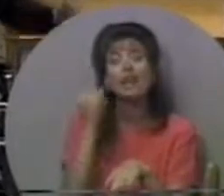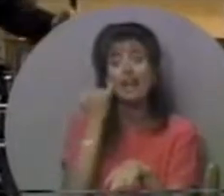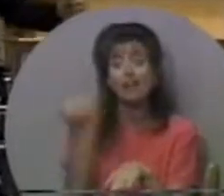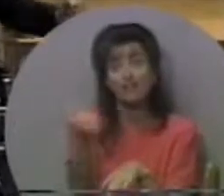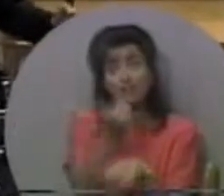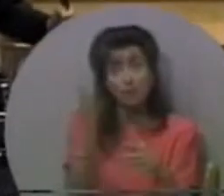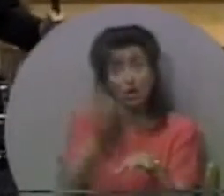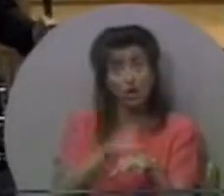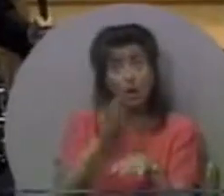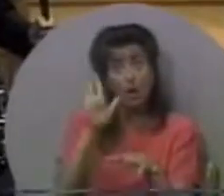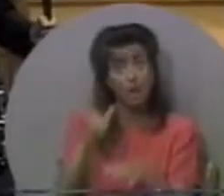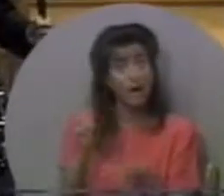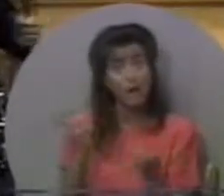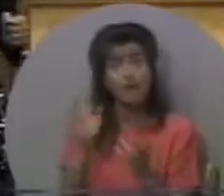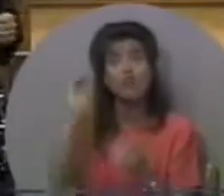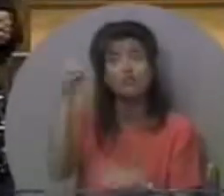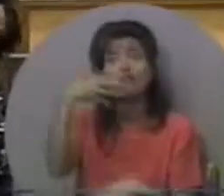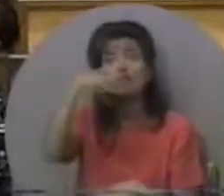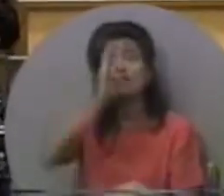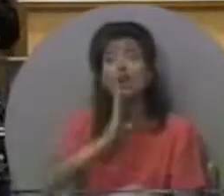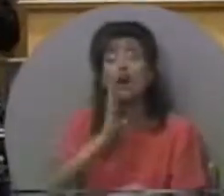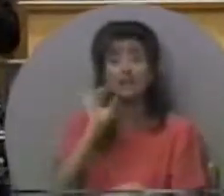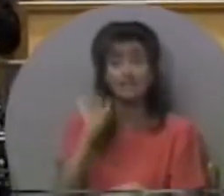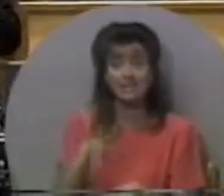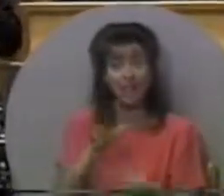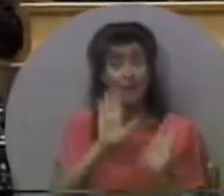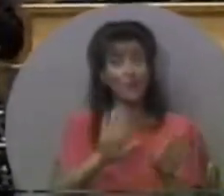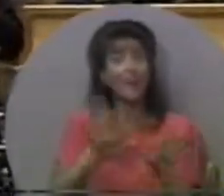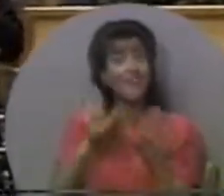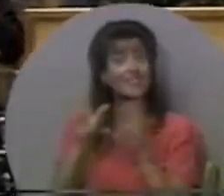Якщо ви були покликані Божою благодатю,